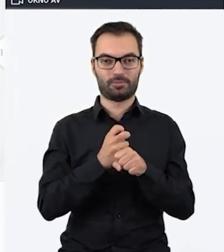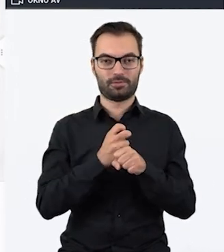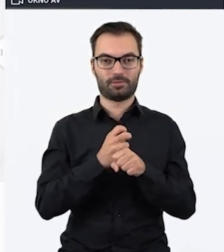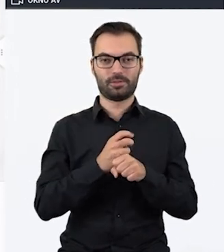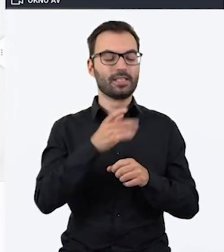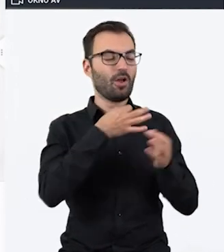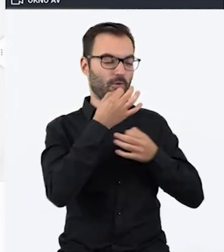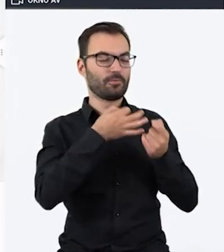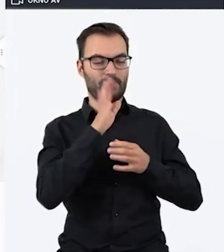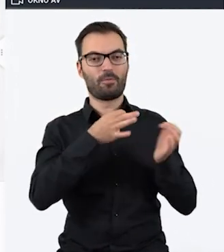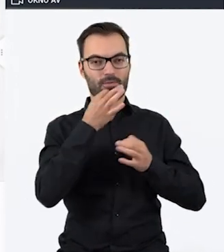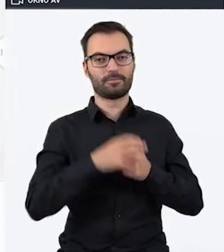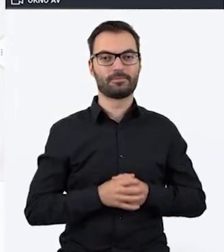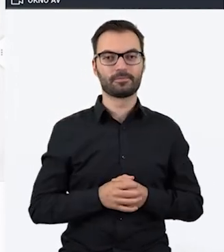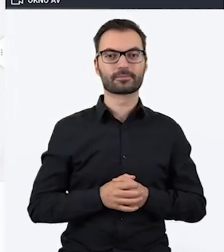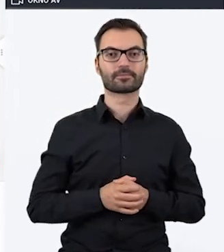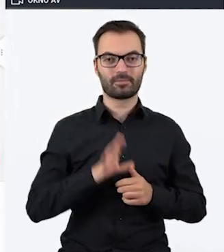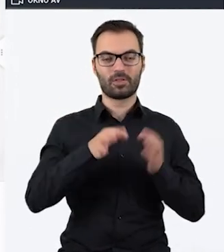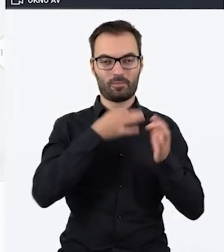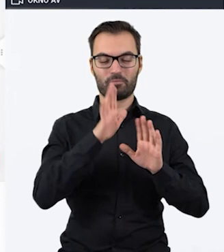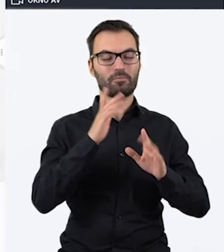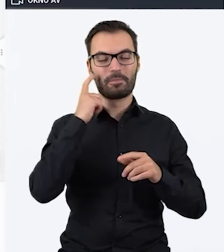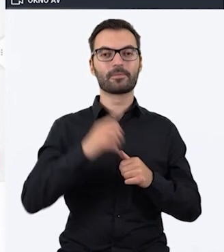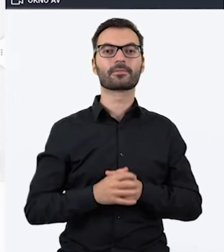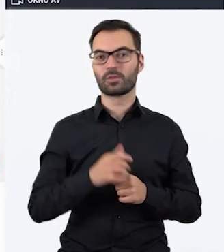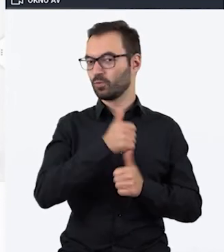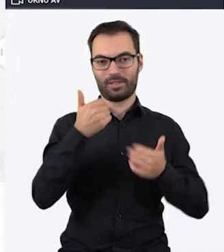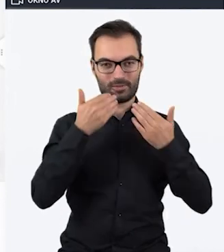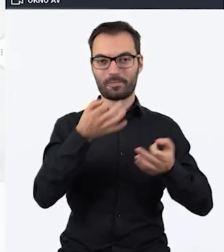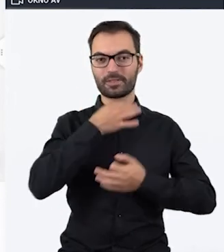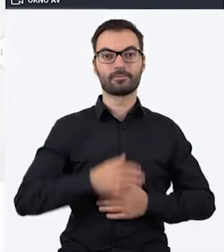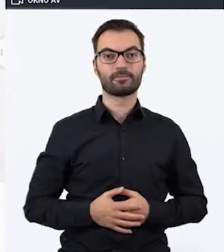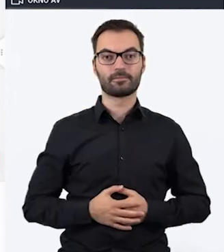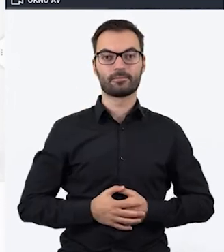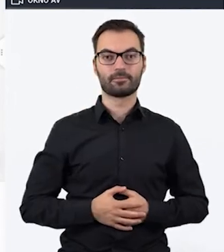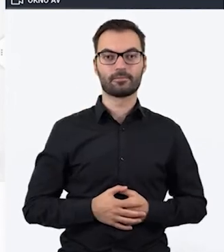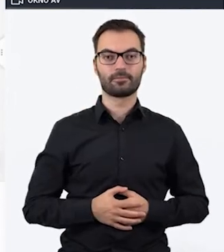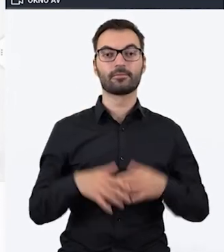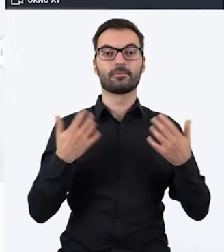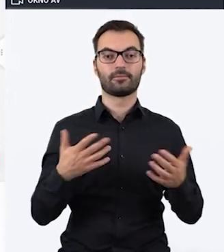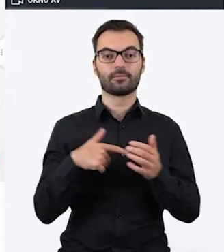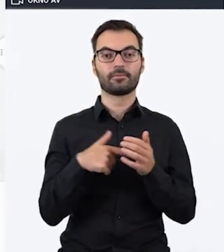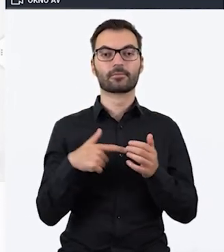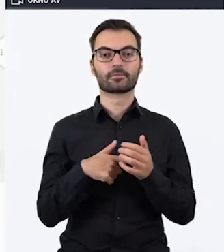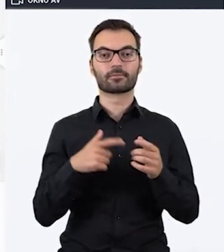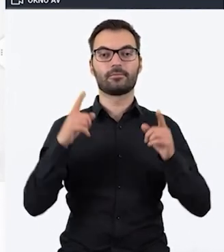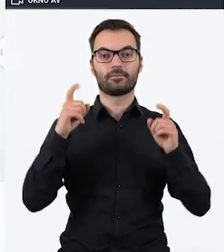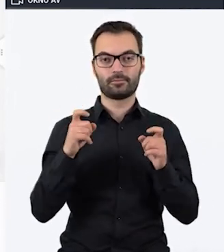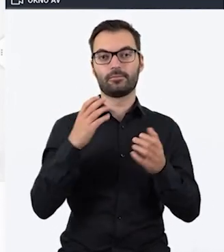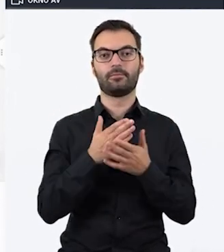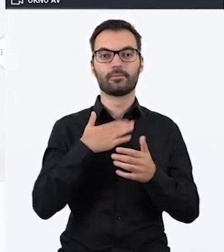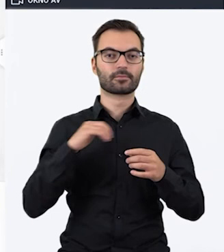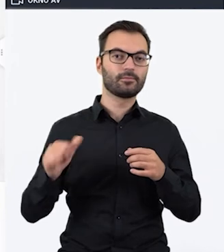Opowiem o tym. Opowiem o tym. Dobrze, będę pamiętał. Super, dziękuję. No to zaczęliśmy. Mamy swój